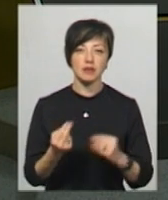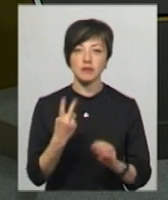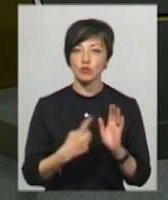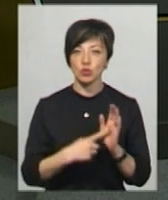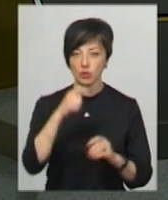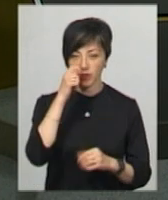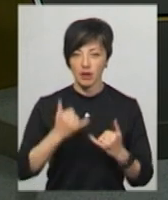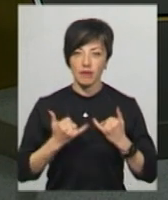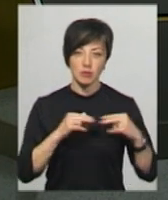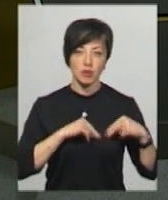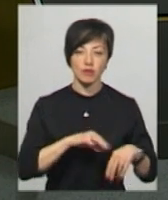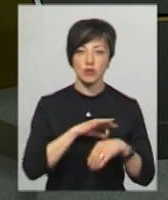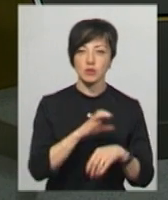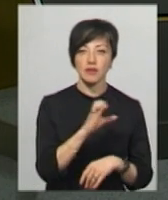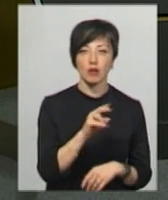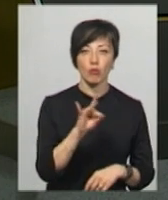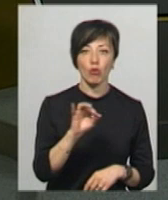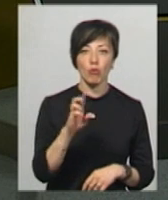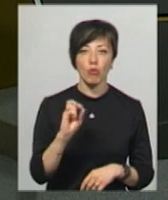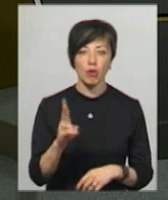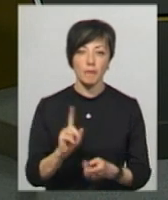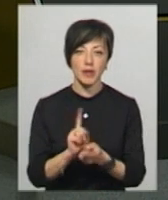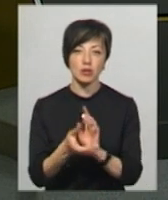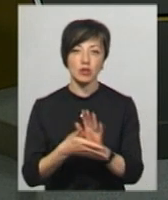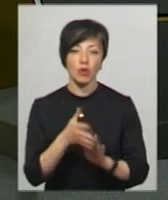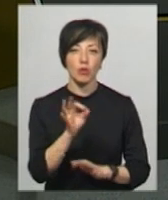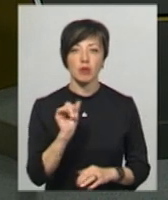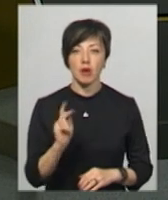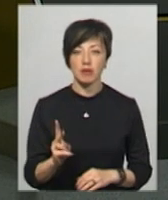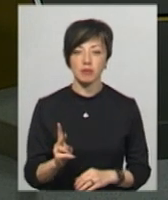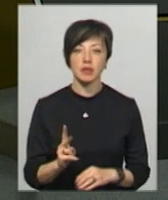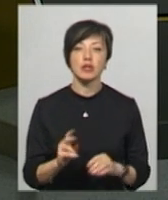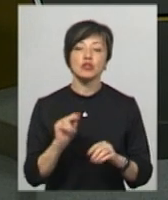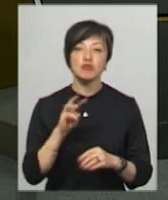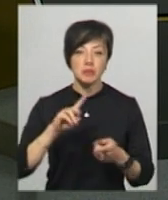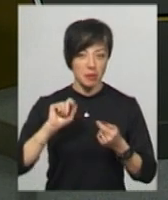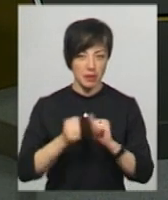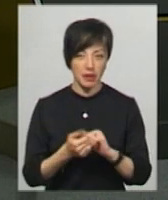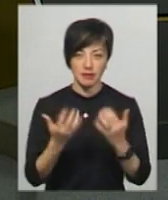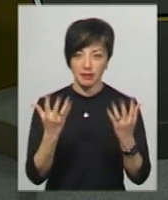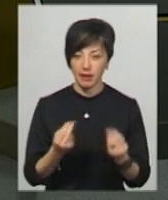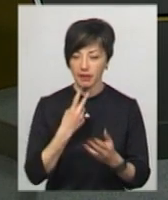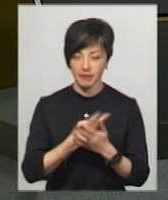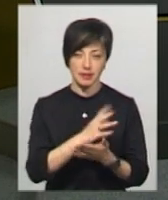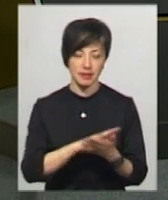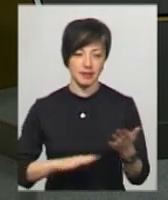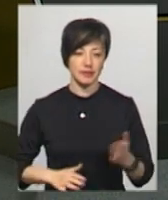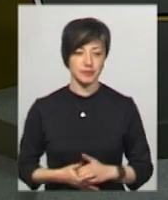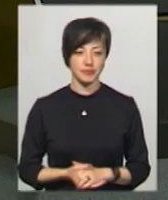квітня. В студії для вас працює ведуча Світлана Поробок, диктор жестової вови Ольга Рибак. Чим запам'ятається нам день – дивіться далі.